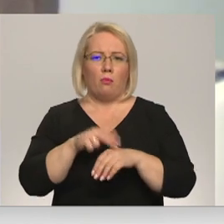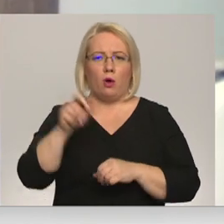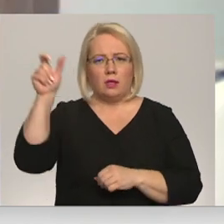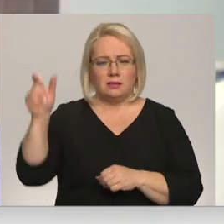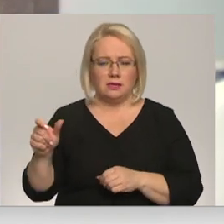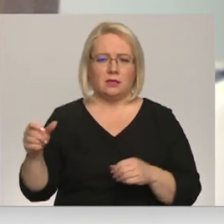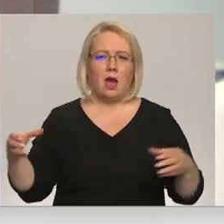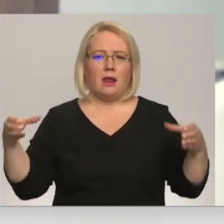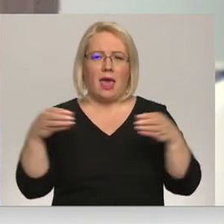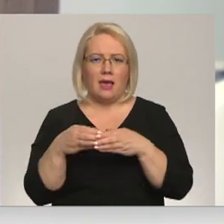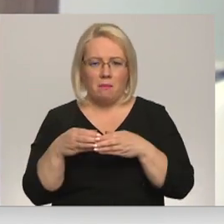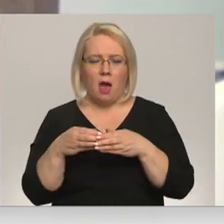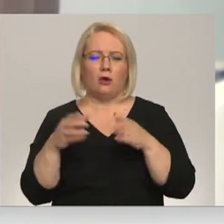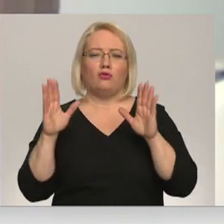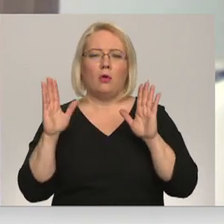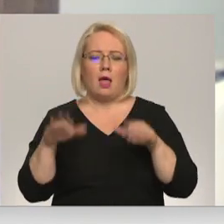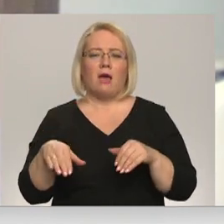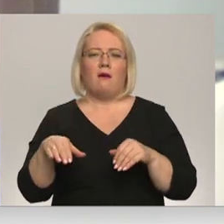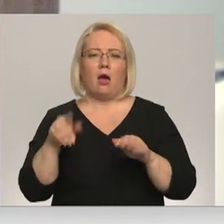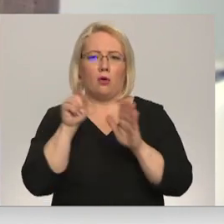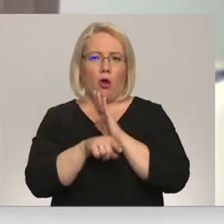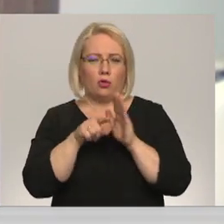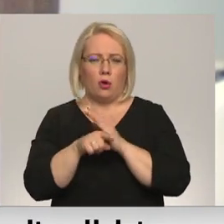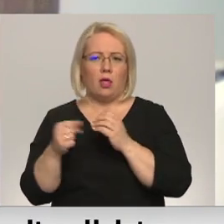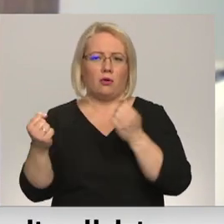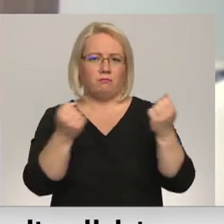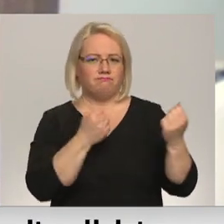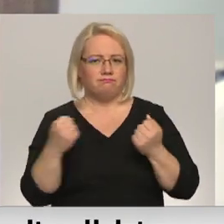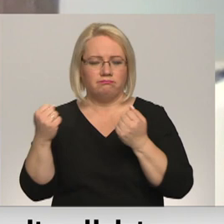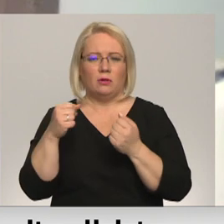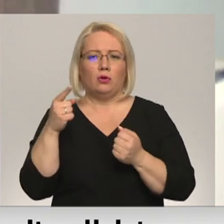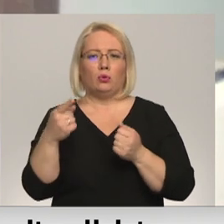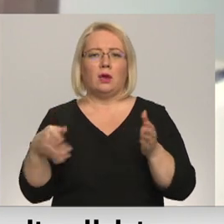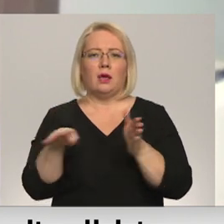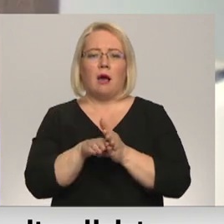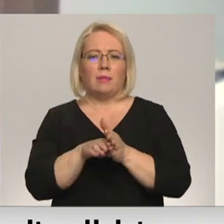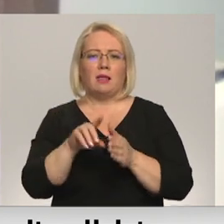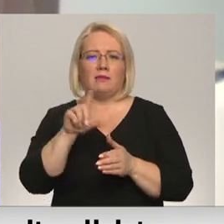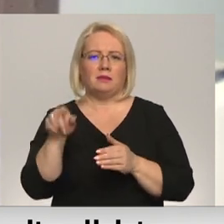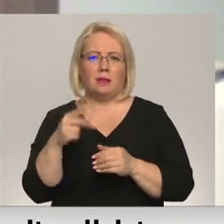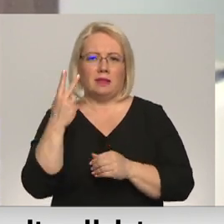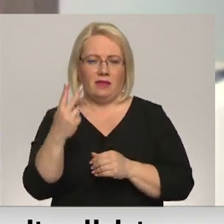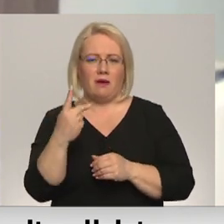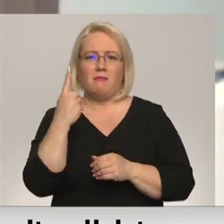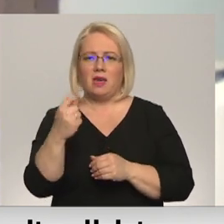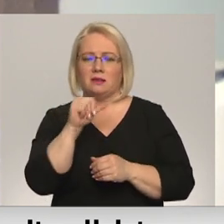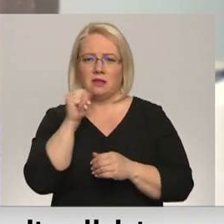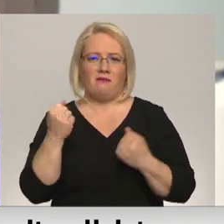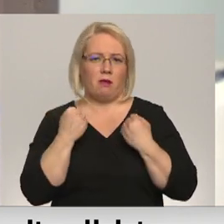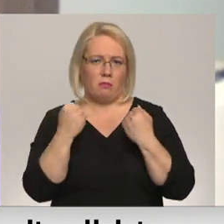ekipāšus vai viņi var arī patrulēt, jau patrulēšanā jātiedalās ir piriem, viens nevajag nebrīdži